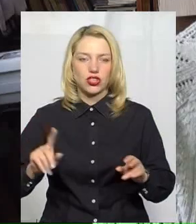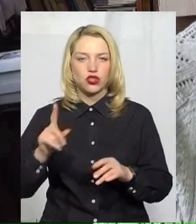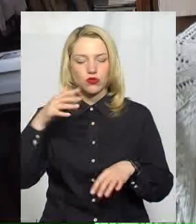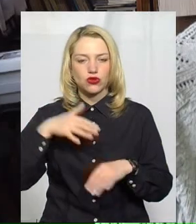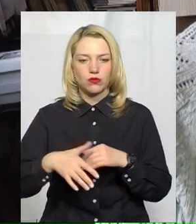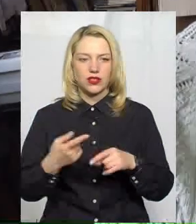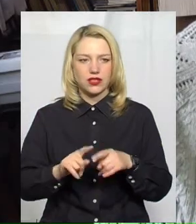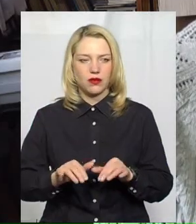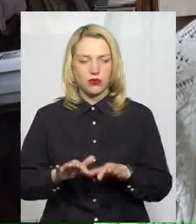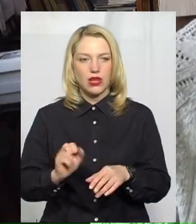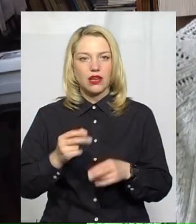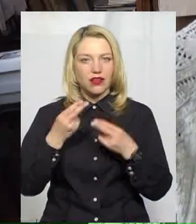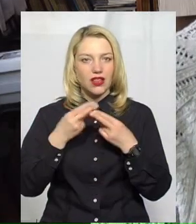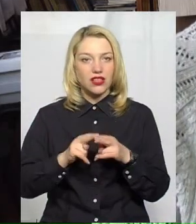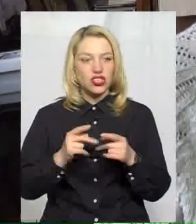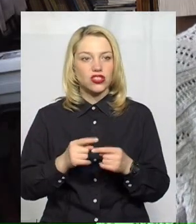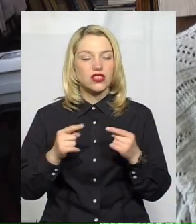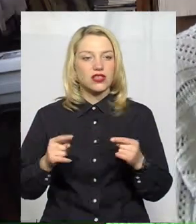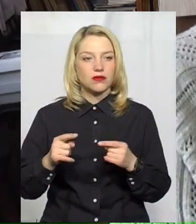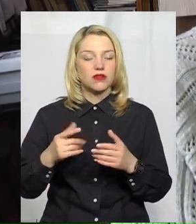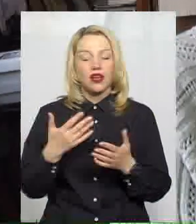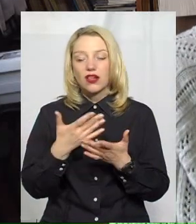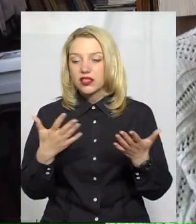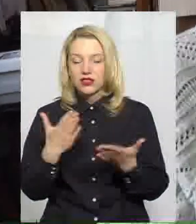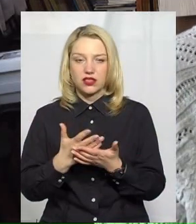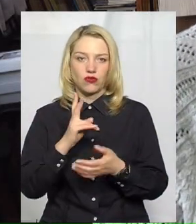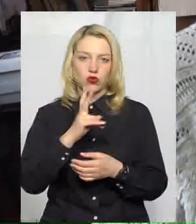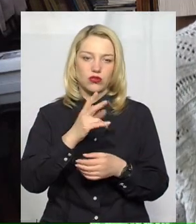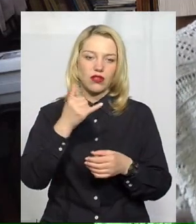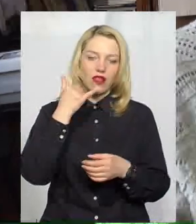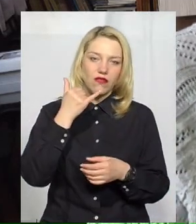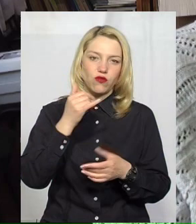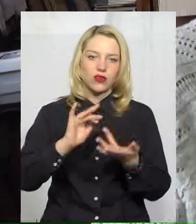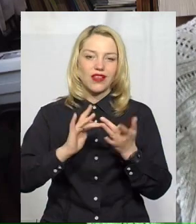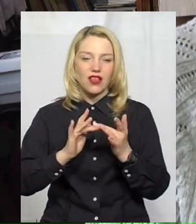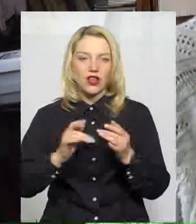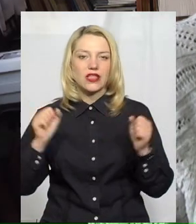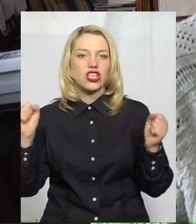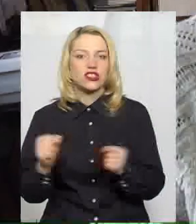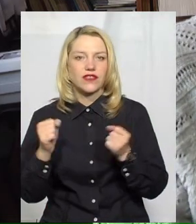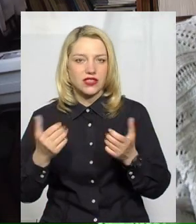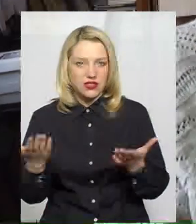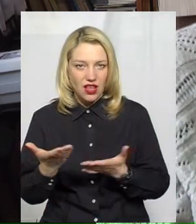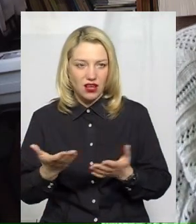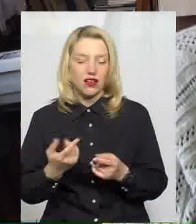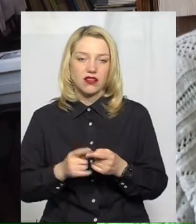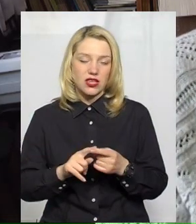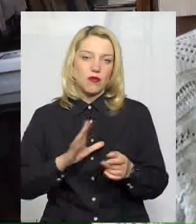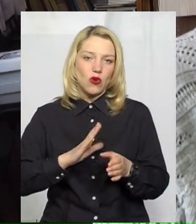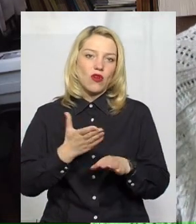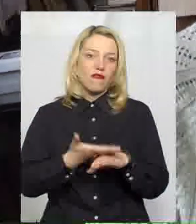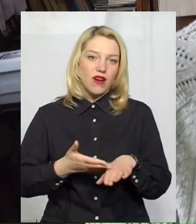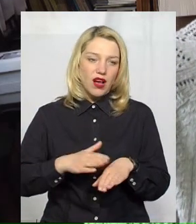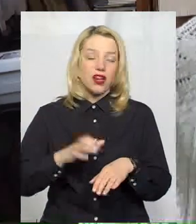технічні засоби, тому що всіх все різне, телефони, інтернет, швидкість інтернету, це було важко. А далі